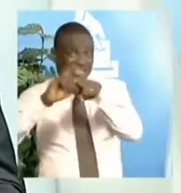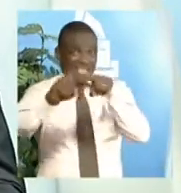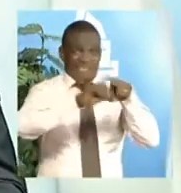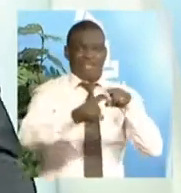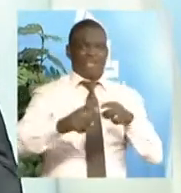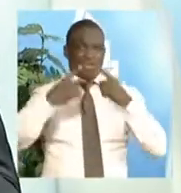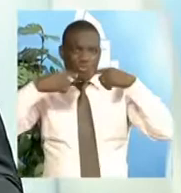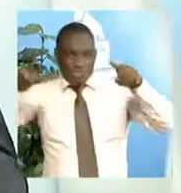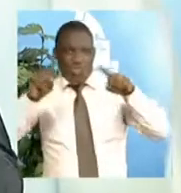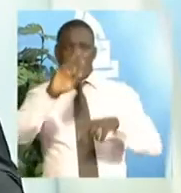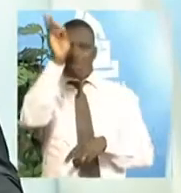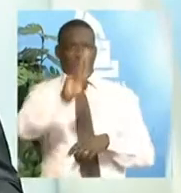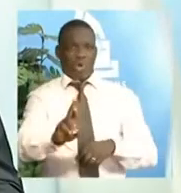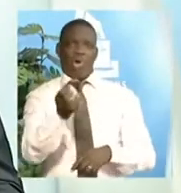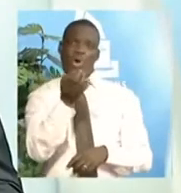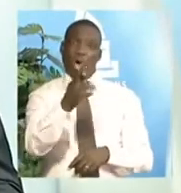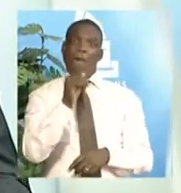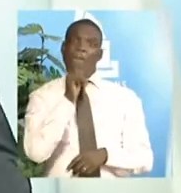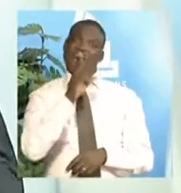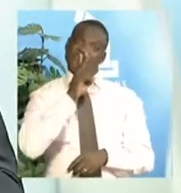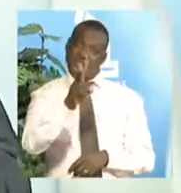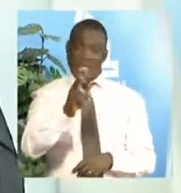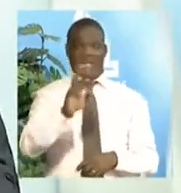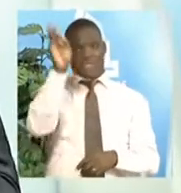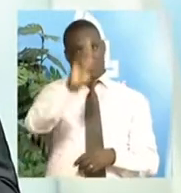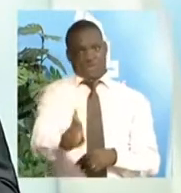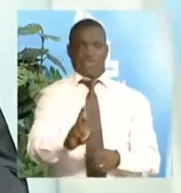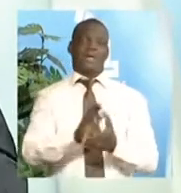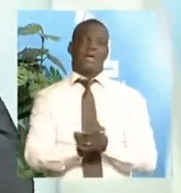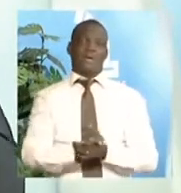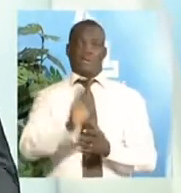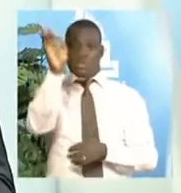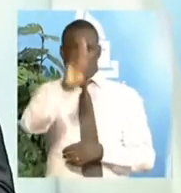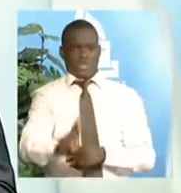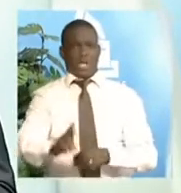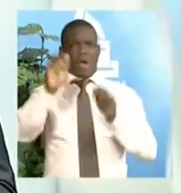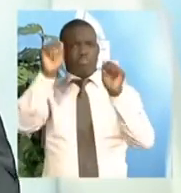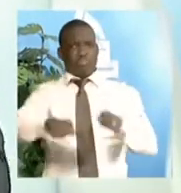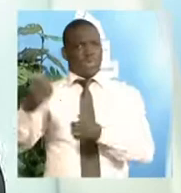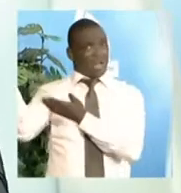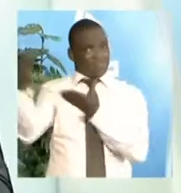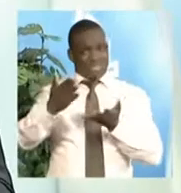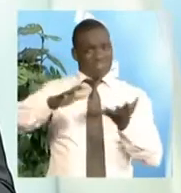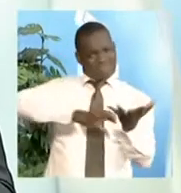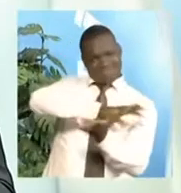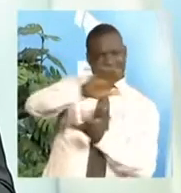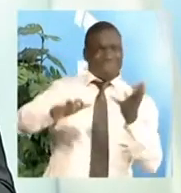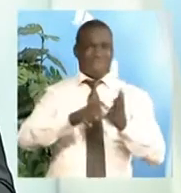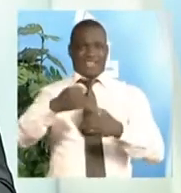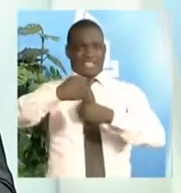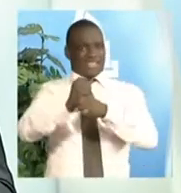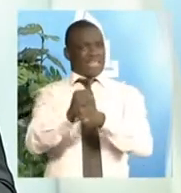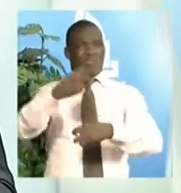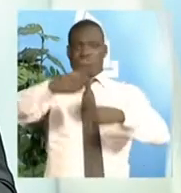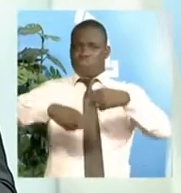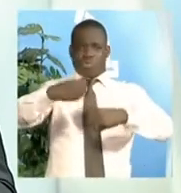résultats, alors que ce ne pas les vrais résultats, mais ces résultats peuvent amener des troubles à l'ordre public susceptibles d'être poursuivis par